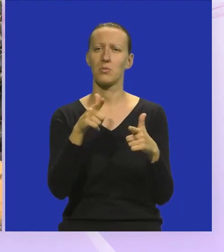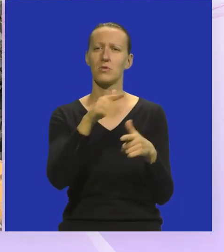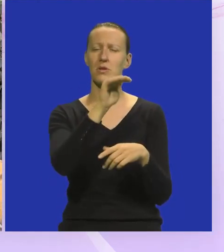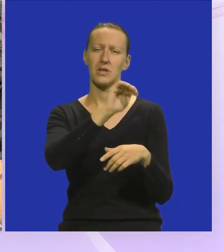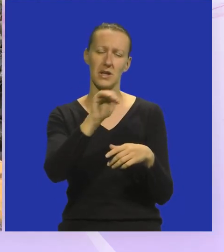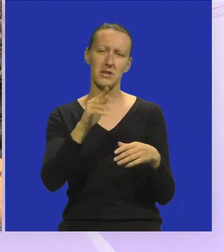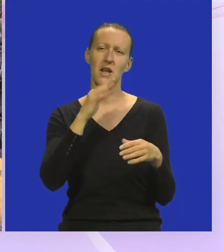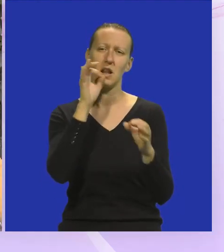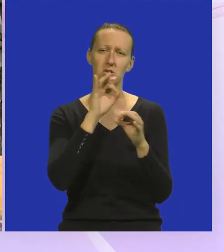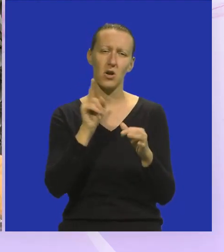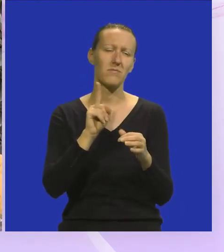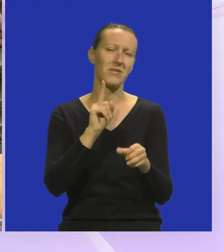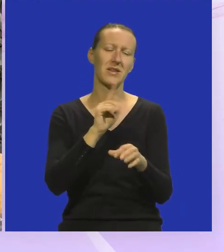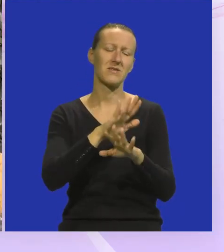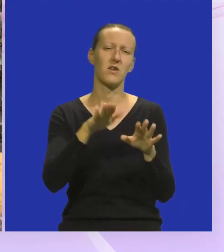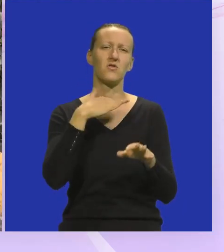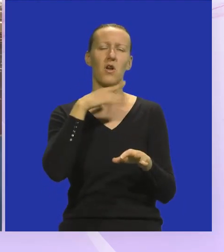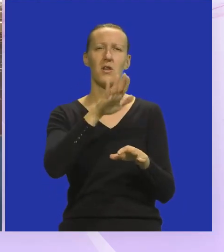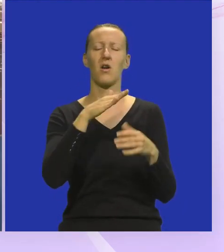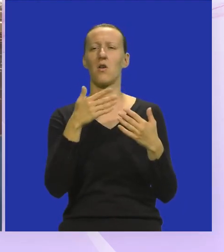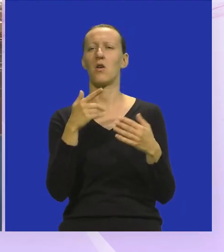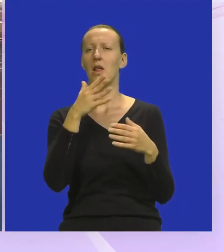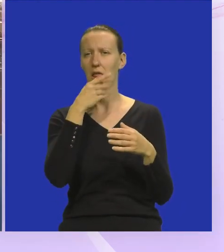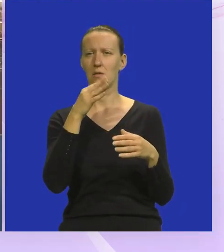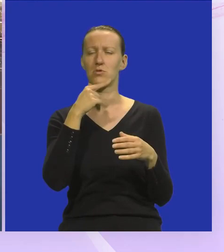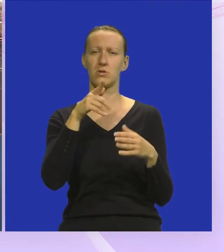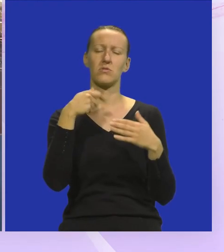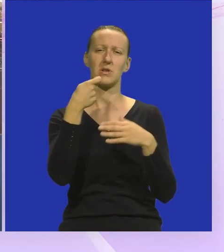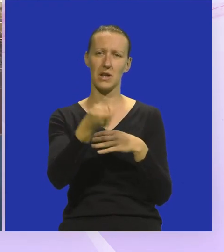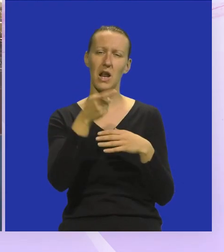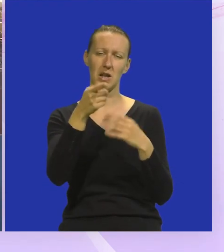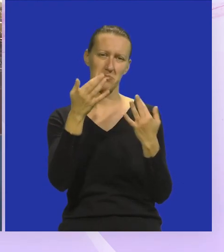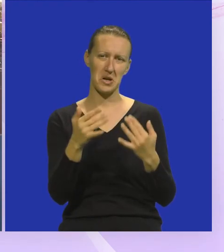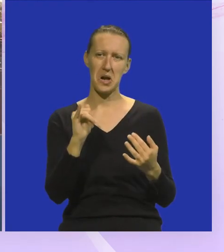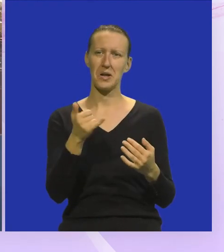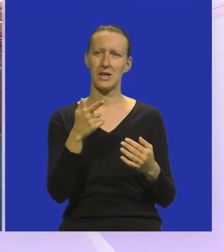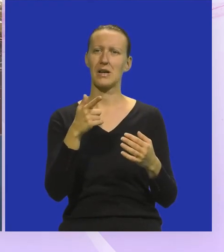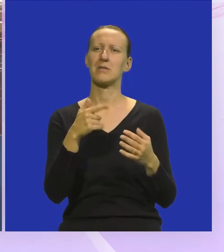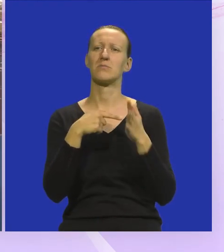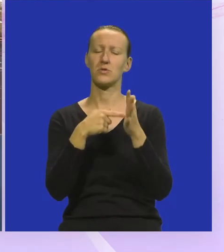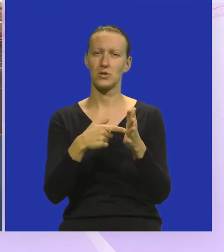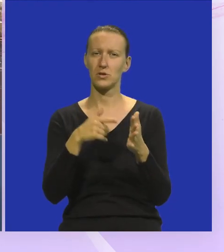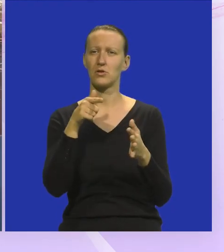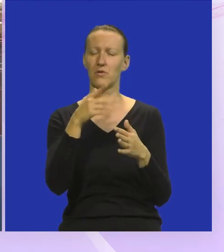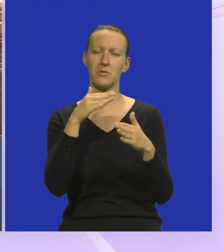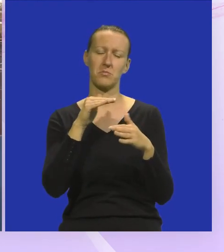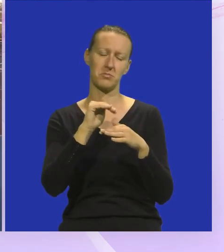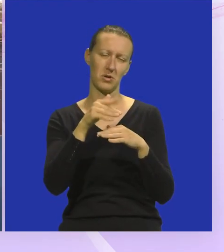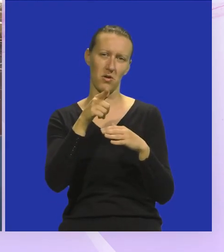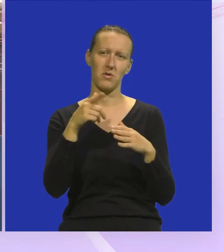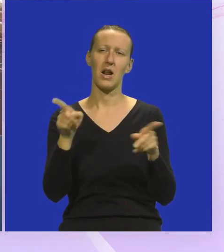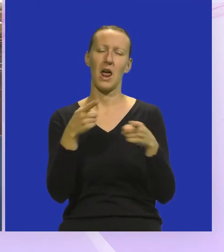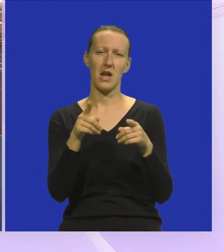učenicama, jer nažalost ne funkcioniraju sve škole tako Da, lijepo je što su nam uopće dali tu priliku da se izrazimo ovim putem,